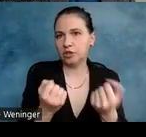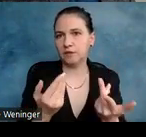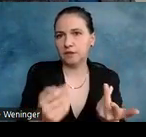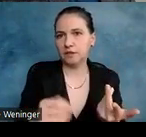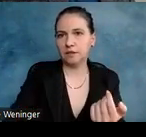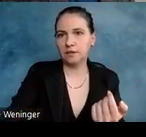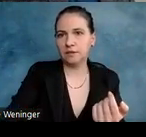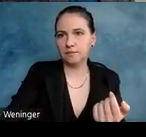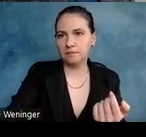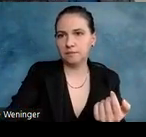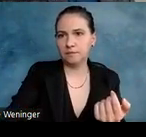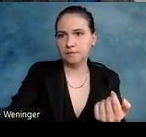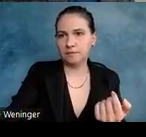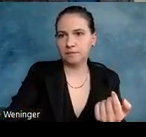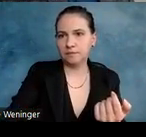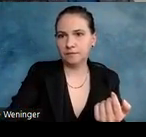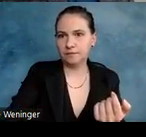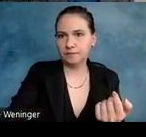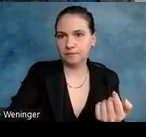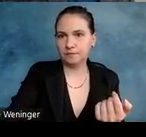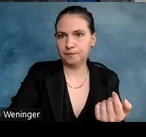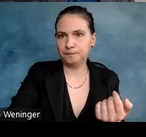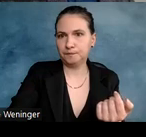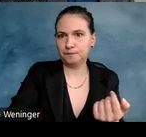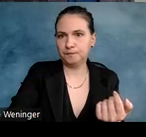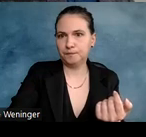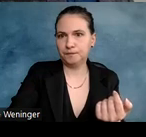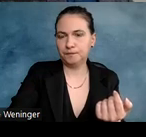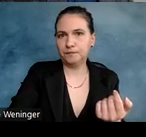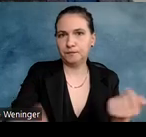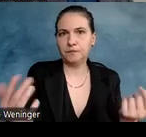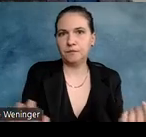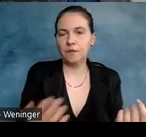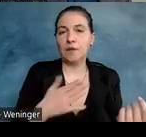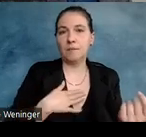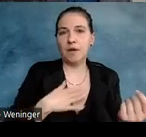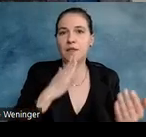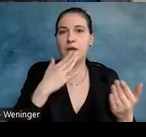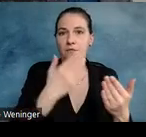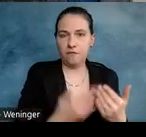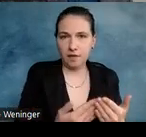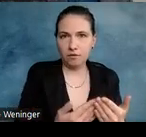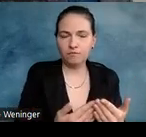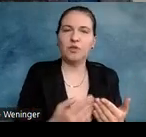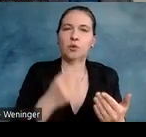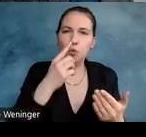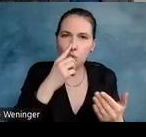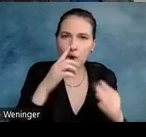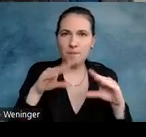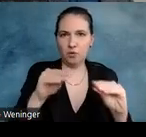Meine Empfehlung wäre LaTeX nur praktisch einzubetten, wenn es irgendwie um Formeln geht.